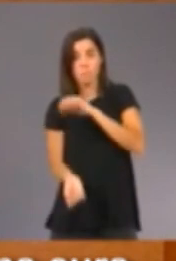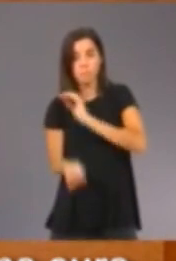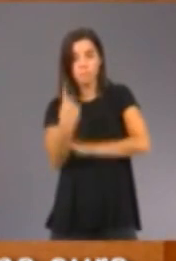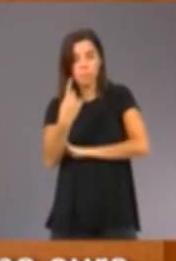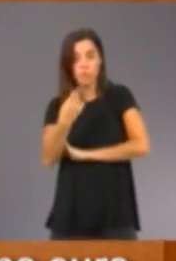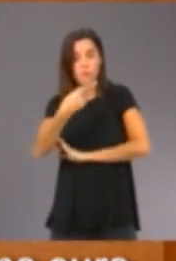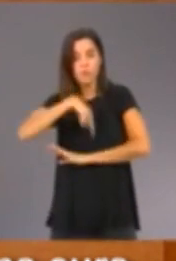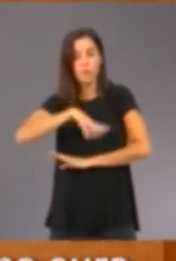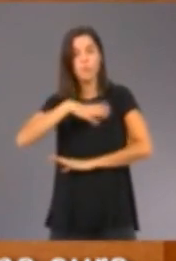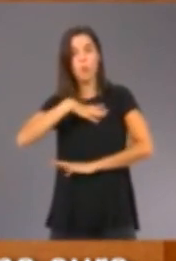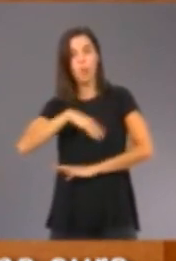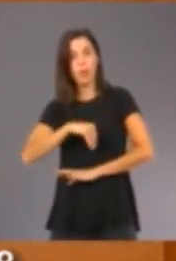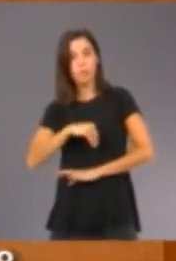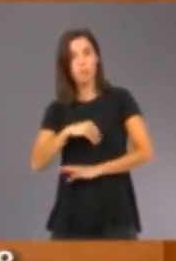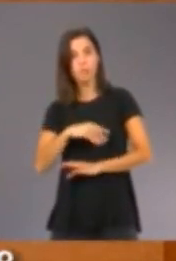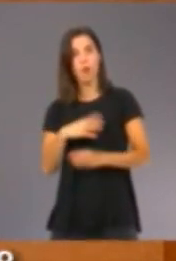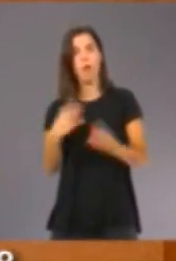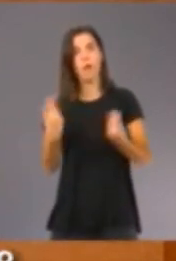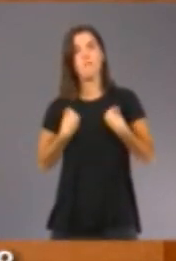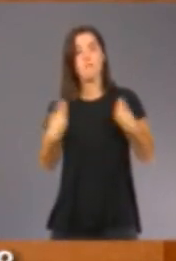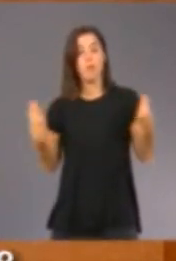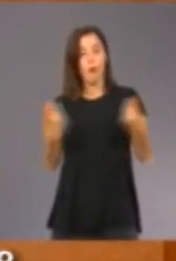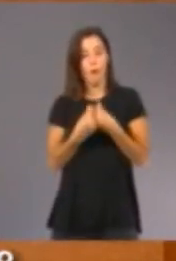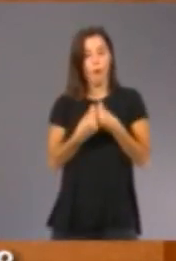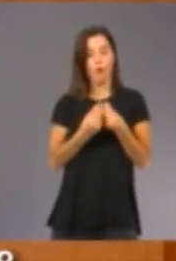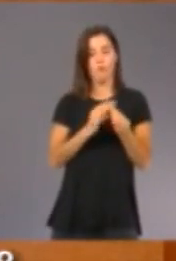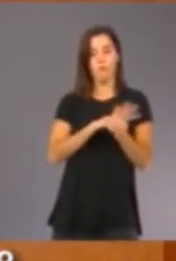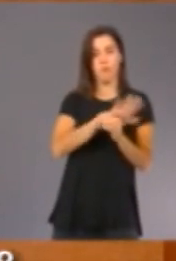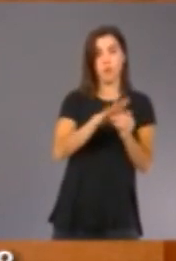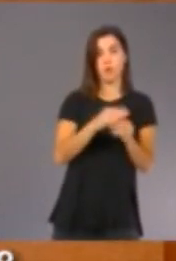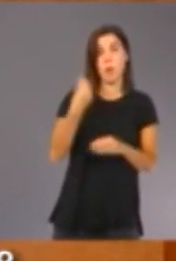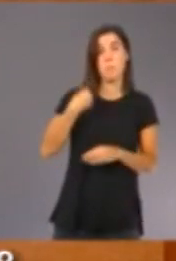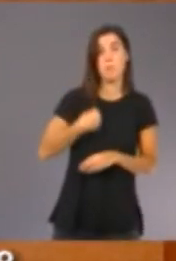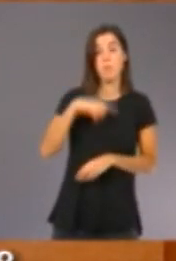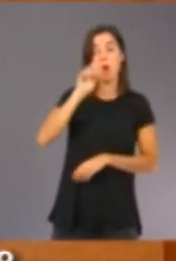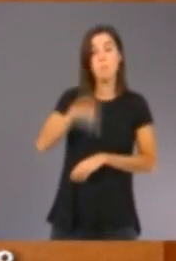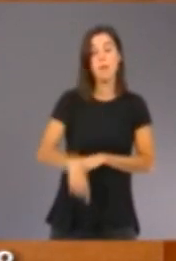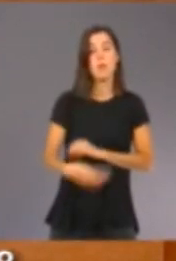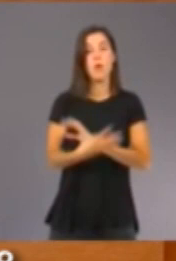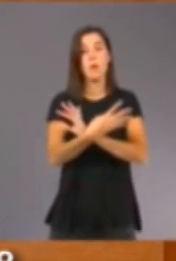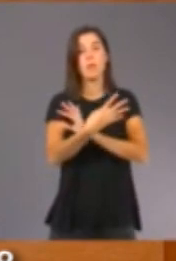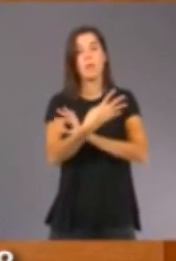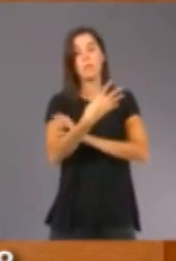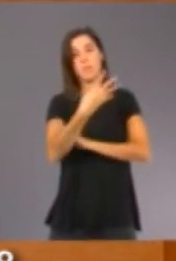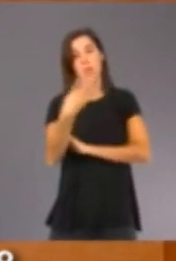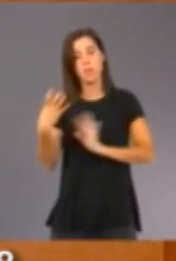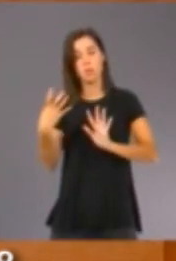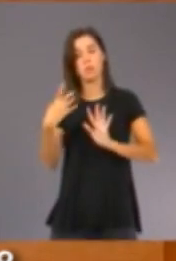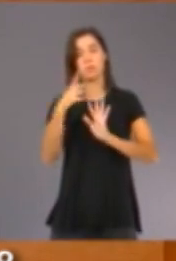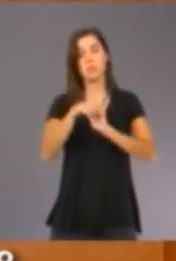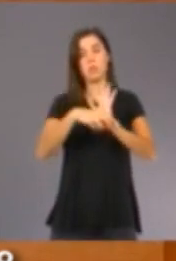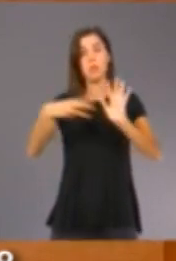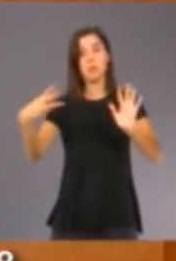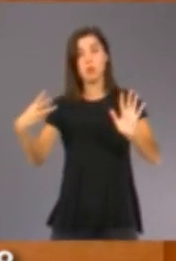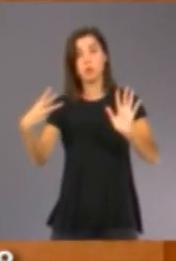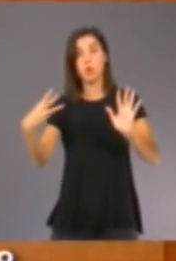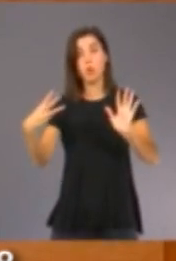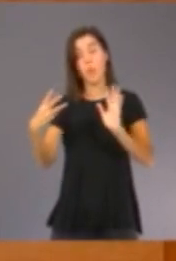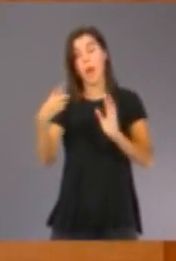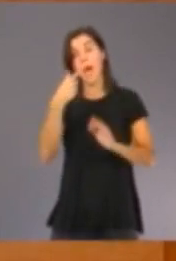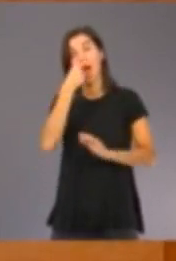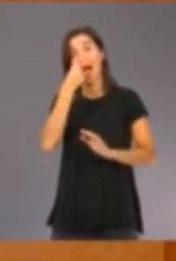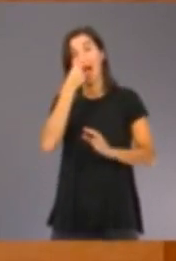aprendre'm a conviure amb aquest virus. Com vam aprendre fa cent anys, en 1918, després de la gran grip